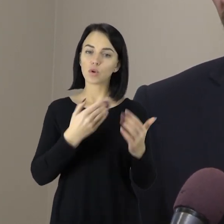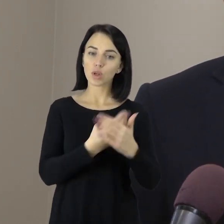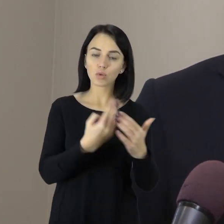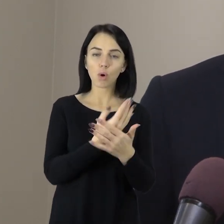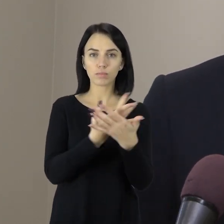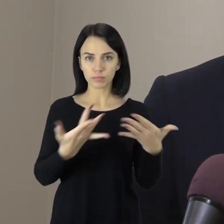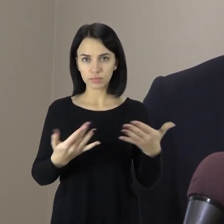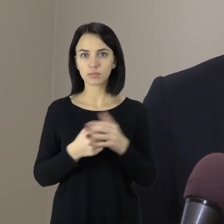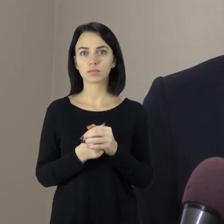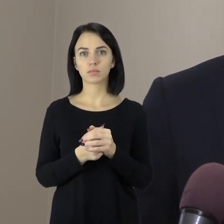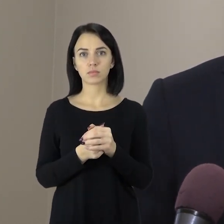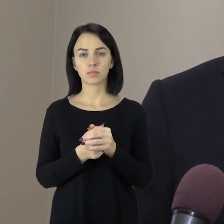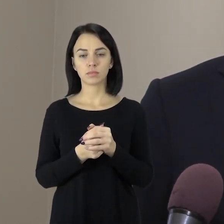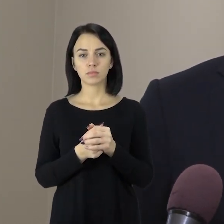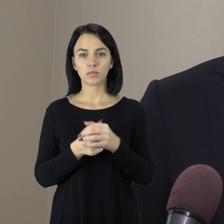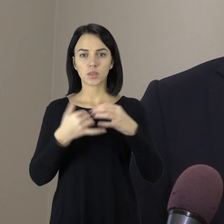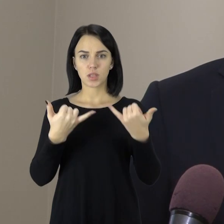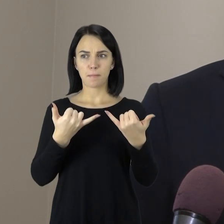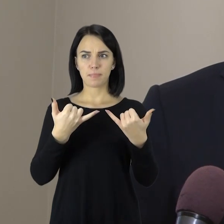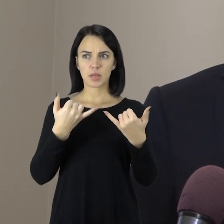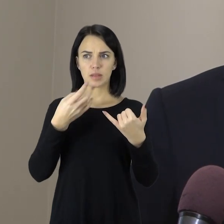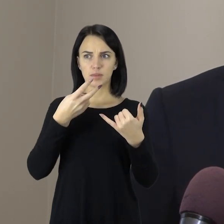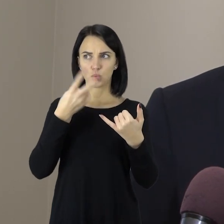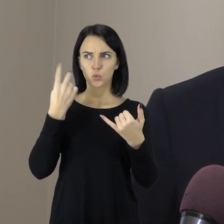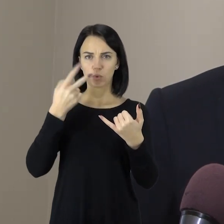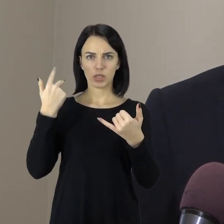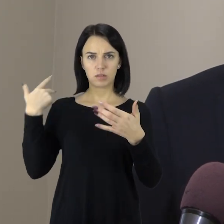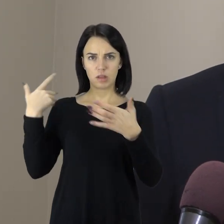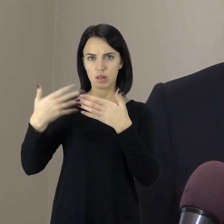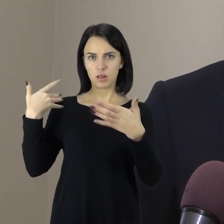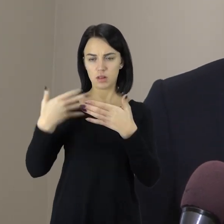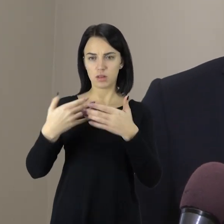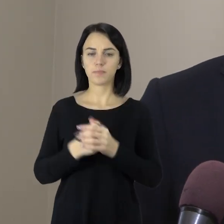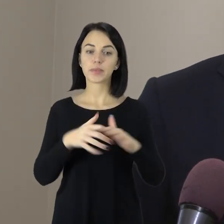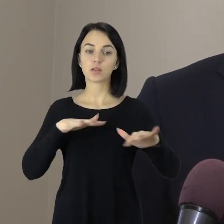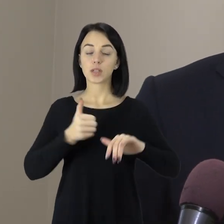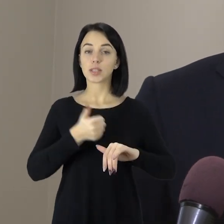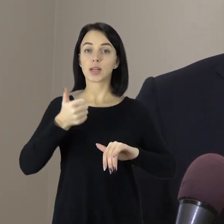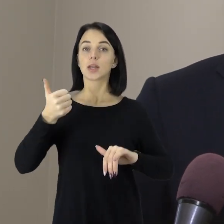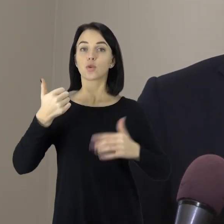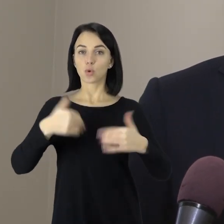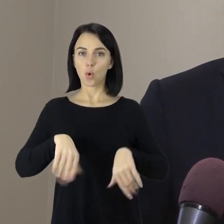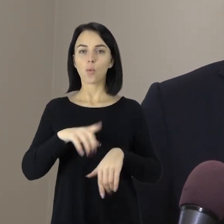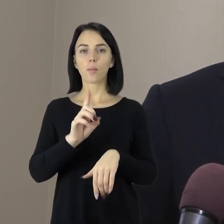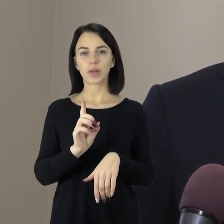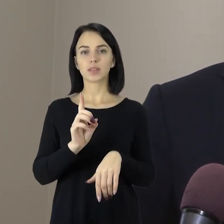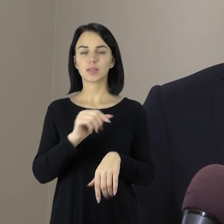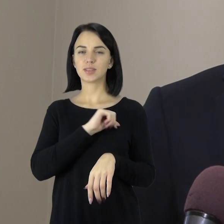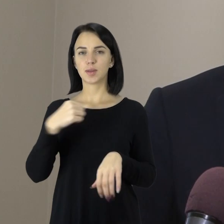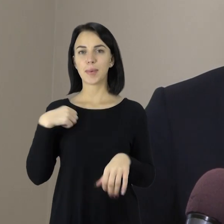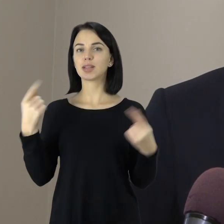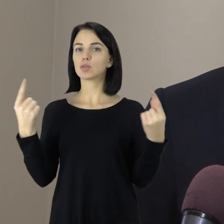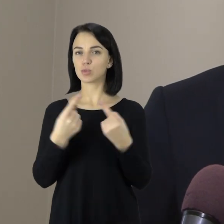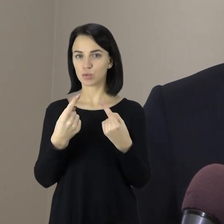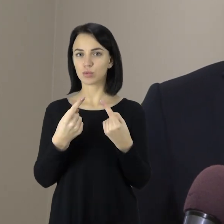atnaujinimai. Dabar per du, tris metus ir ta situacija šiek tiek pagerėsiu. Bet kitą vertus mes irgi pripažįstam,